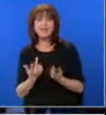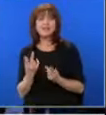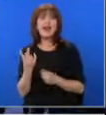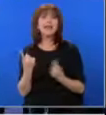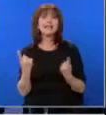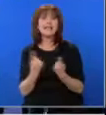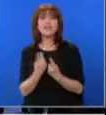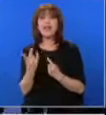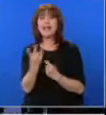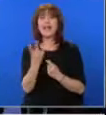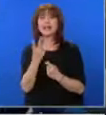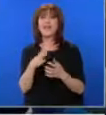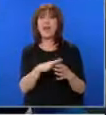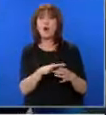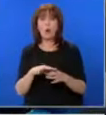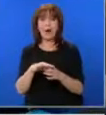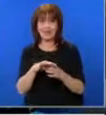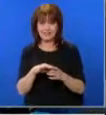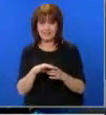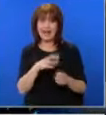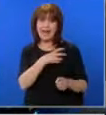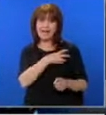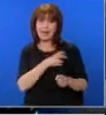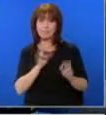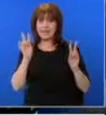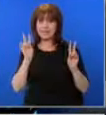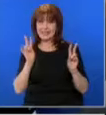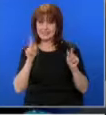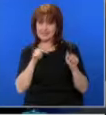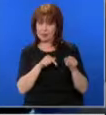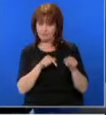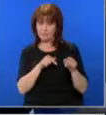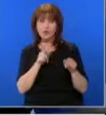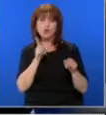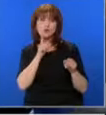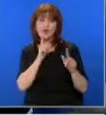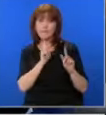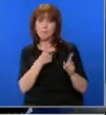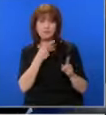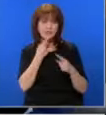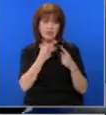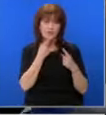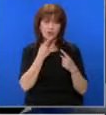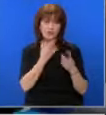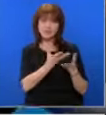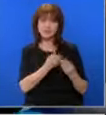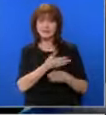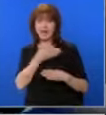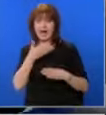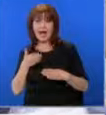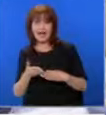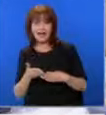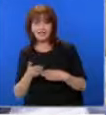на две коалиции. Когато става дума за коалицията ГЕРБ ДПС човека с който може да се говори за да се взимат крайните решения,